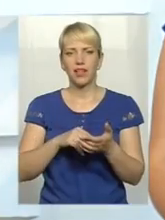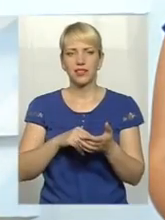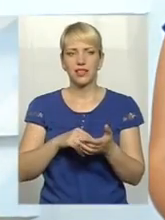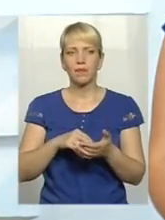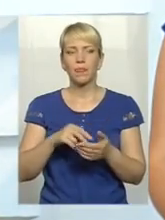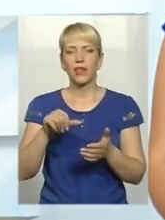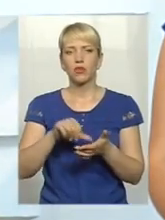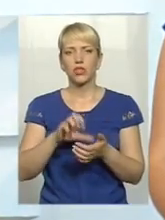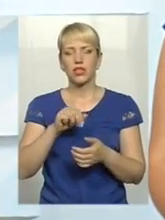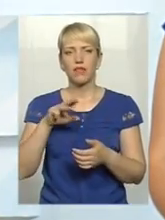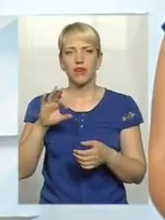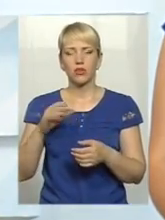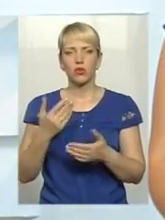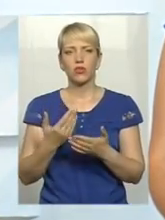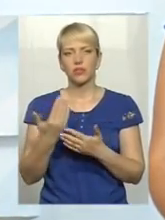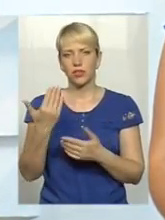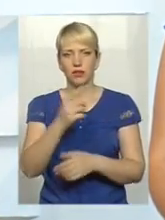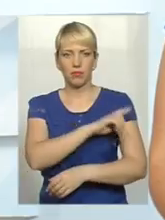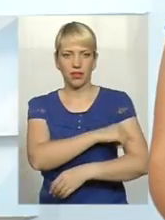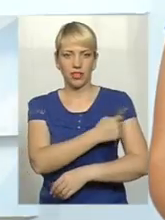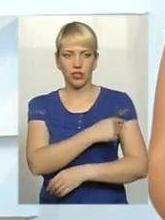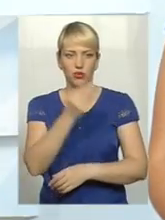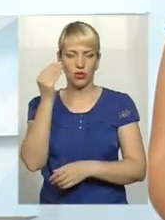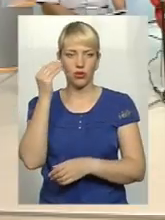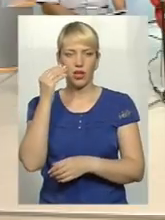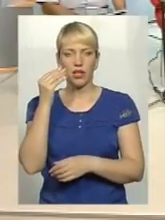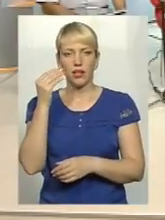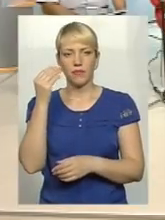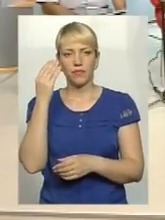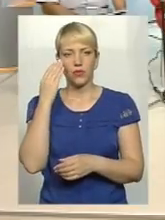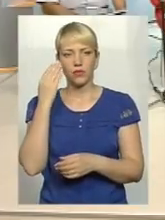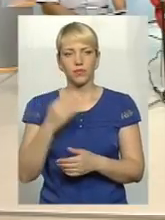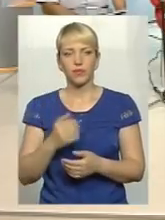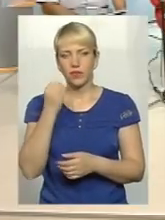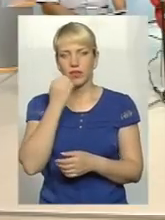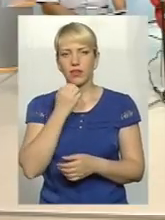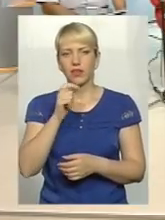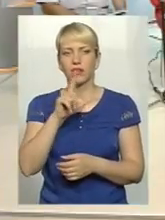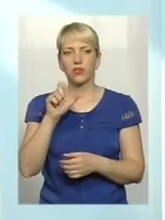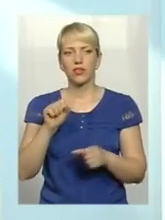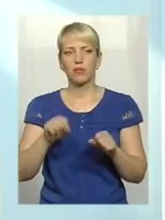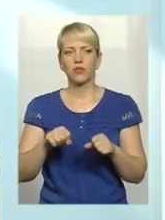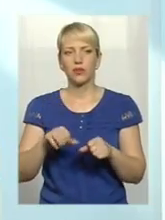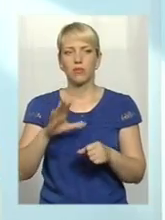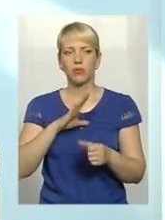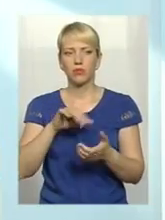саме з медичної точки зору, ну, і будь-яка ваша репліка? Дякую за можливість бути присутньою тут, тому що та